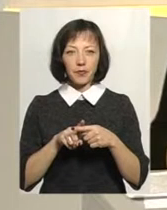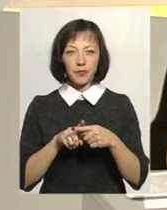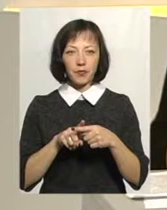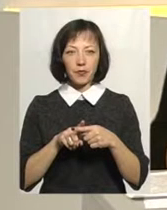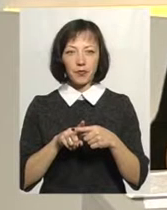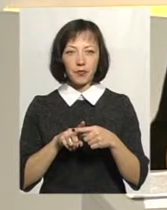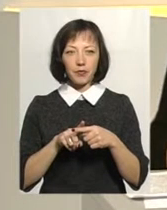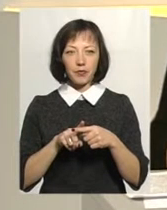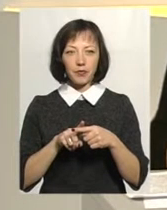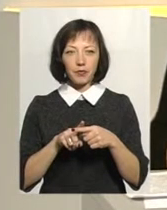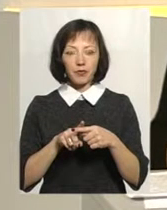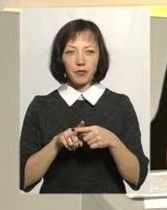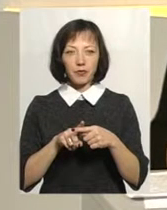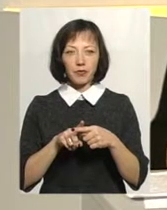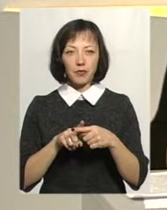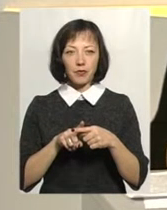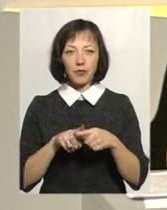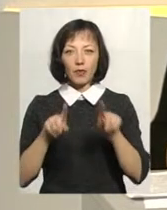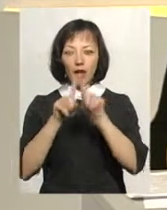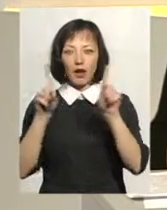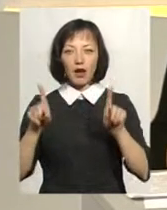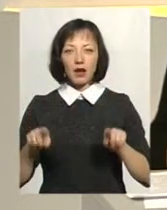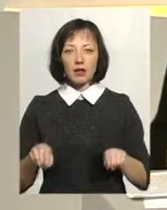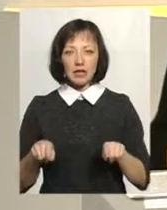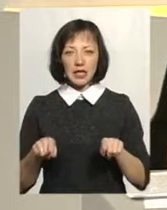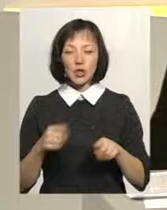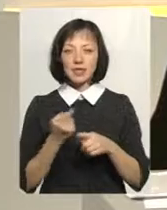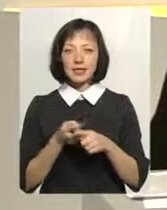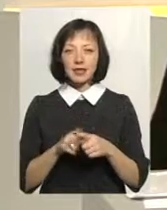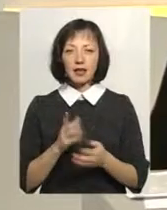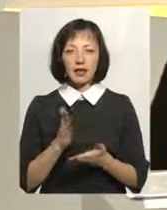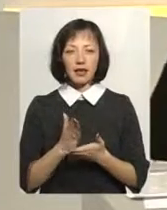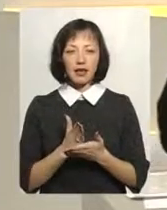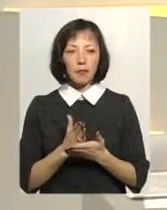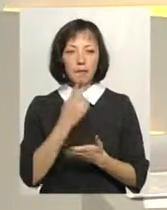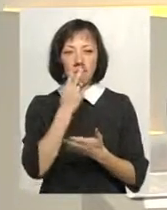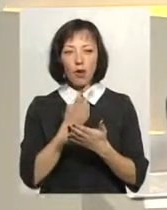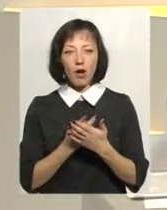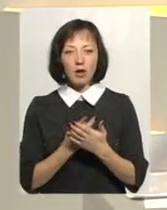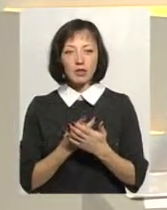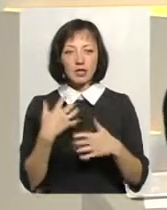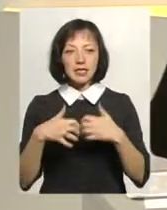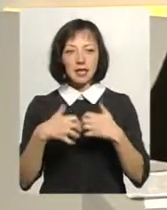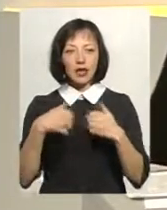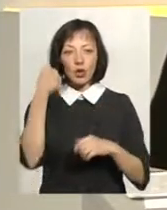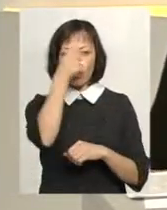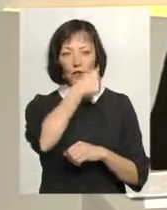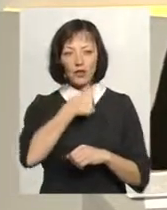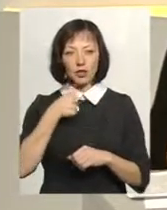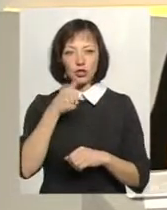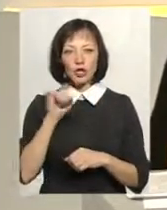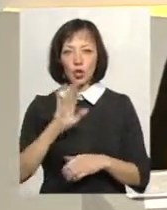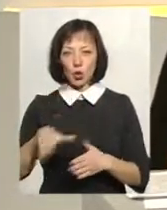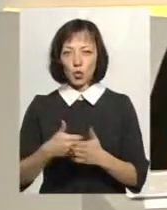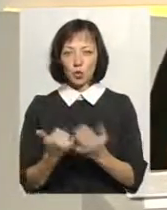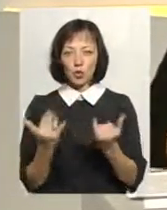картину. Саме це воно і показує ще середньовіччя і ось до